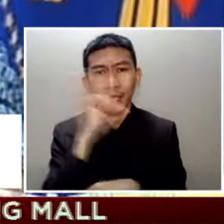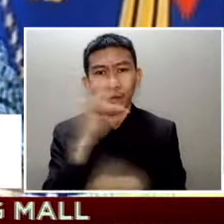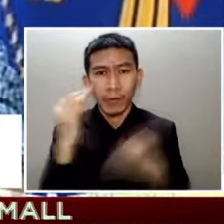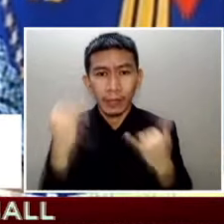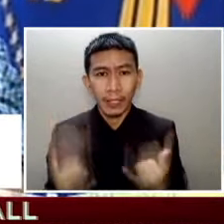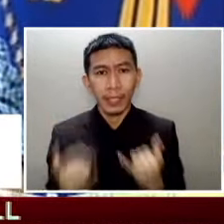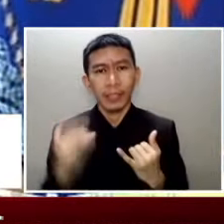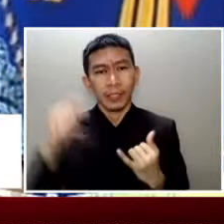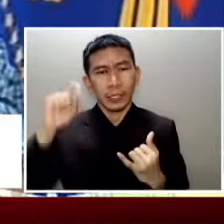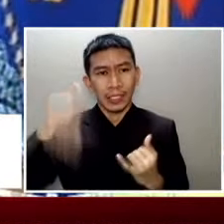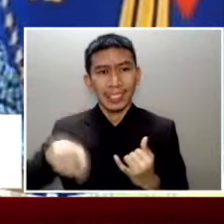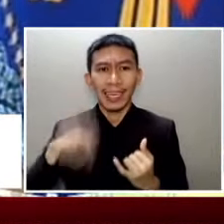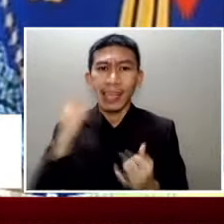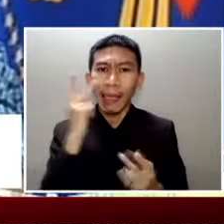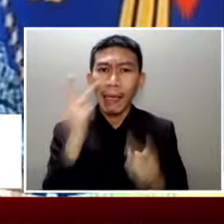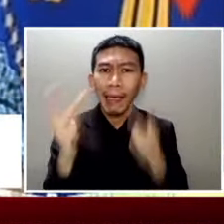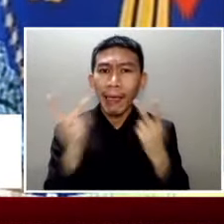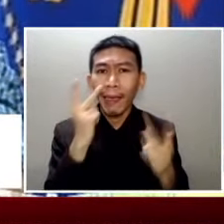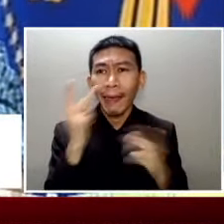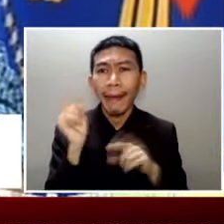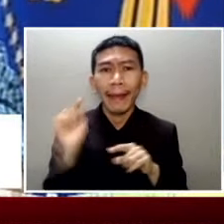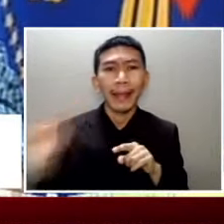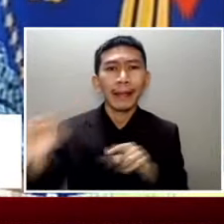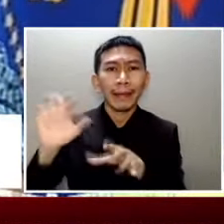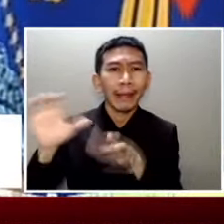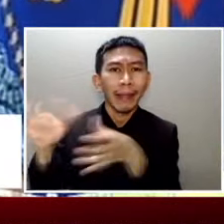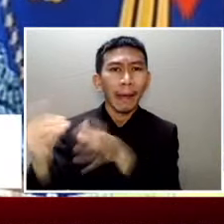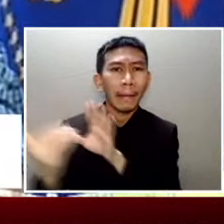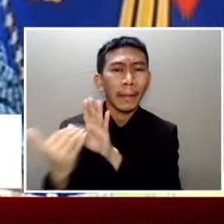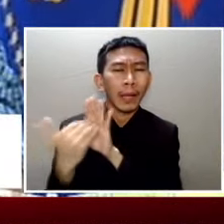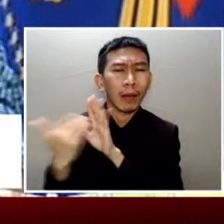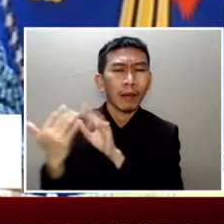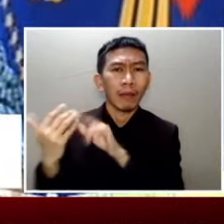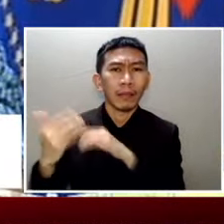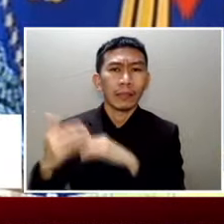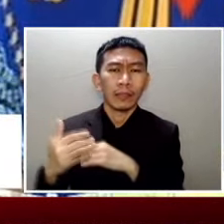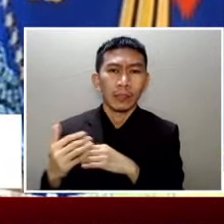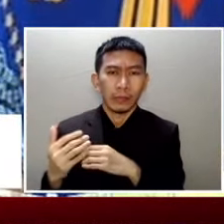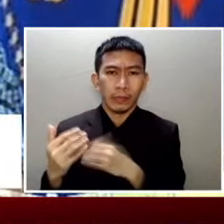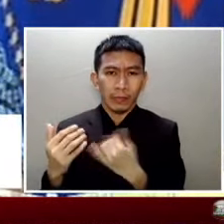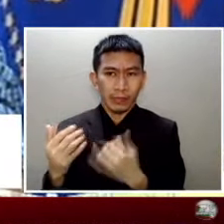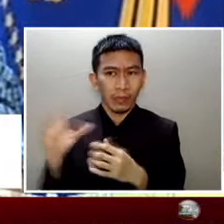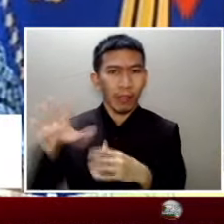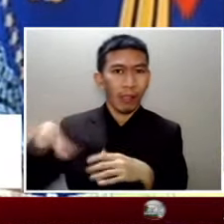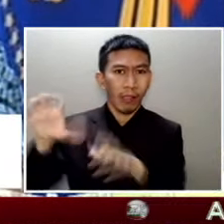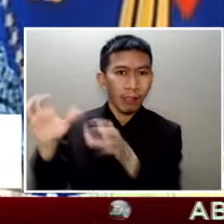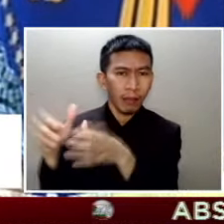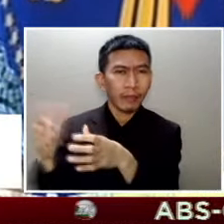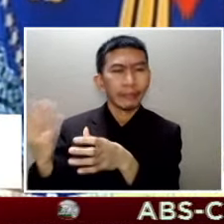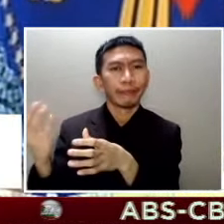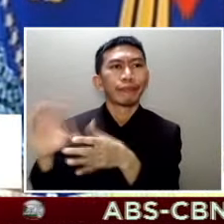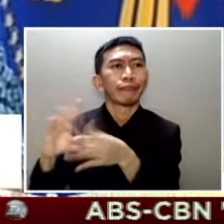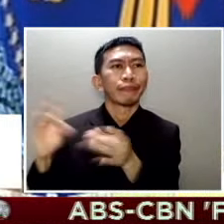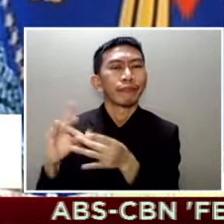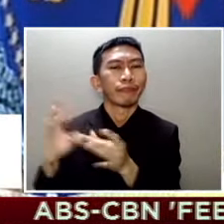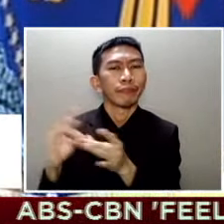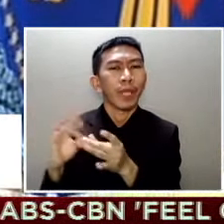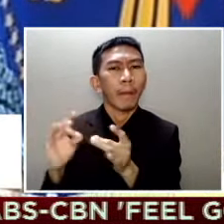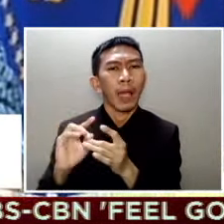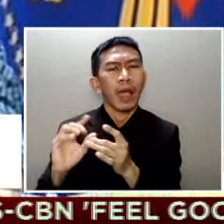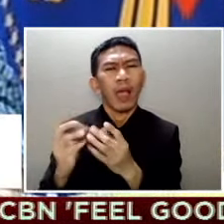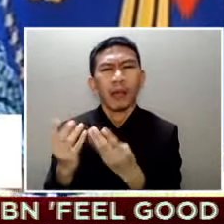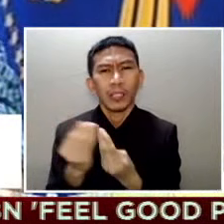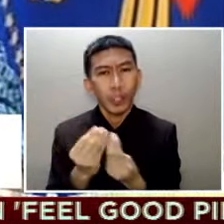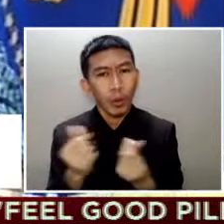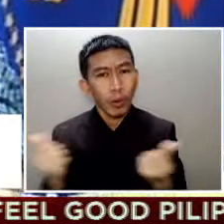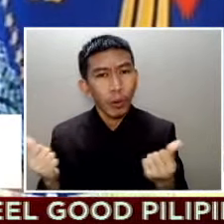kung ano ang ginagawa sa halip na magsalita kung ano kung paano pa dagdagan